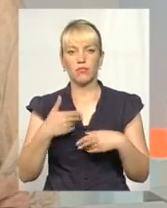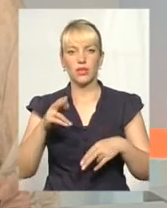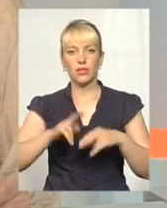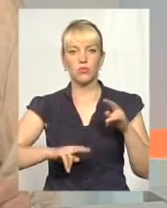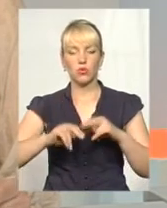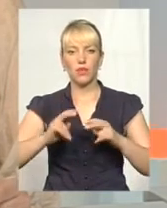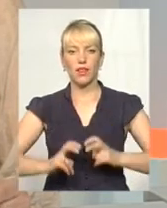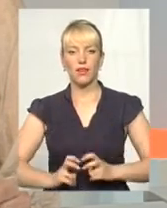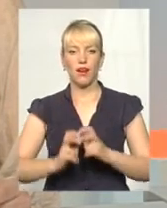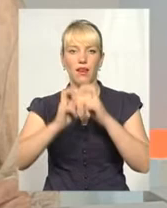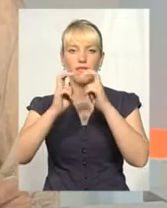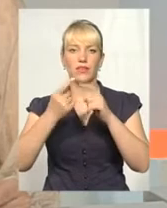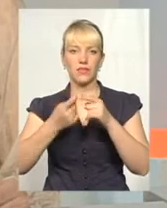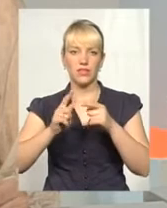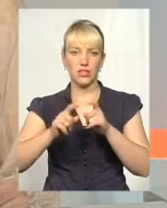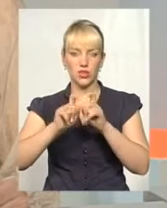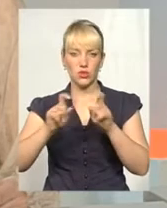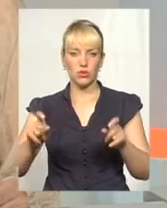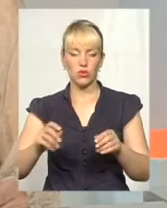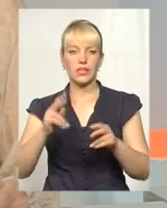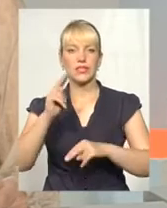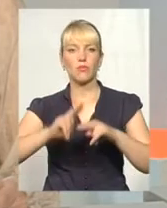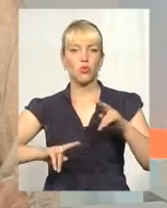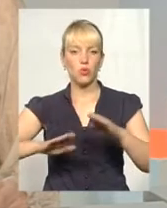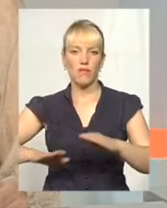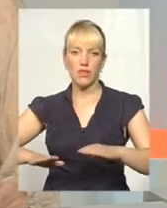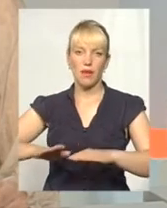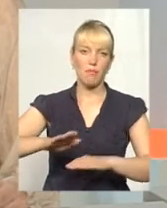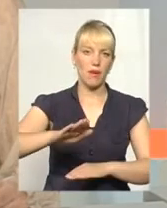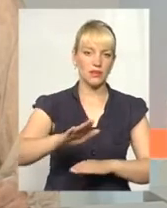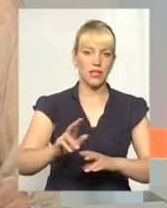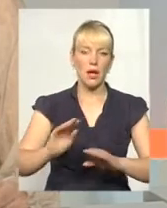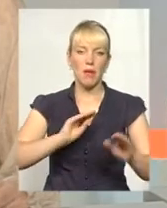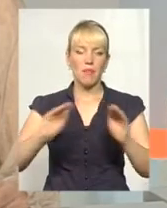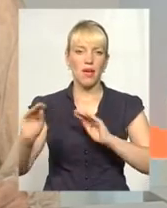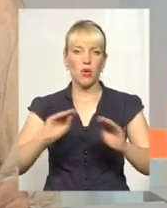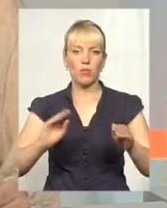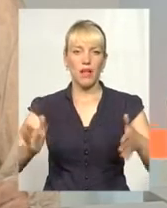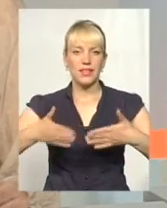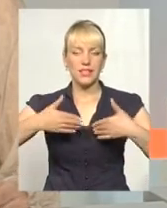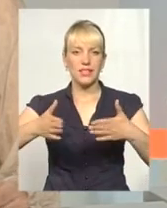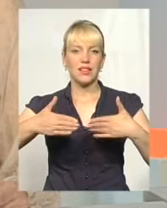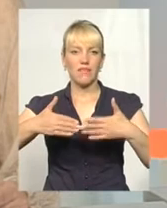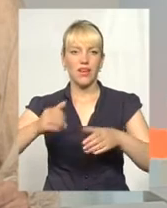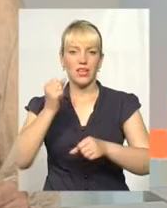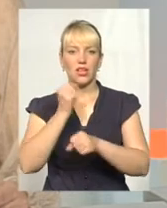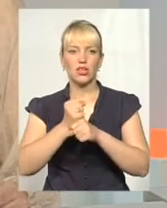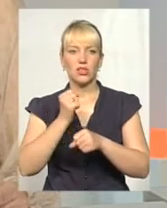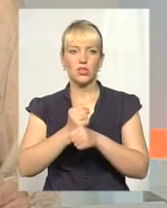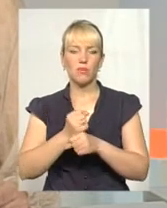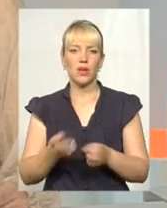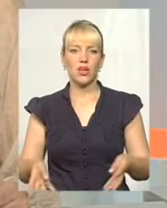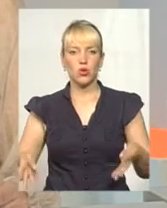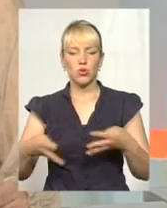ліфт у цій школі, збудований пандус, відповідні перевладнені двері, зроблені інклюзивні туалети на всіх чотирьох